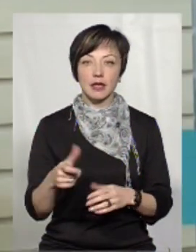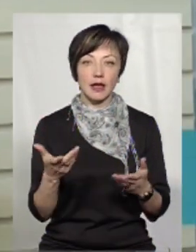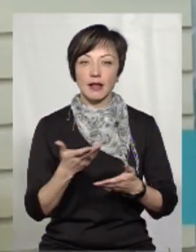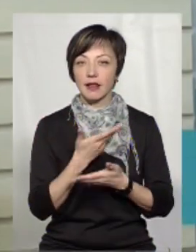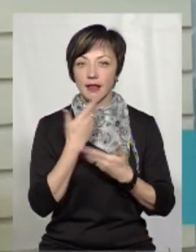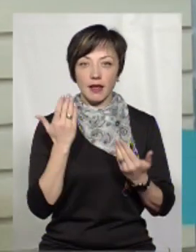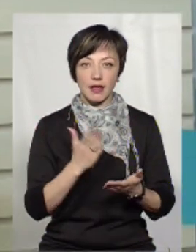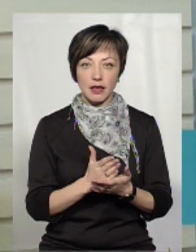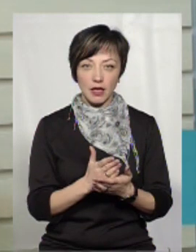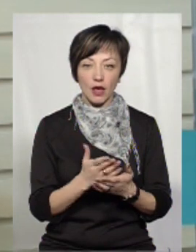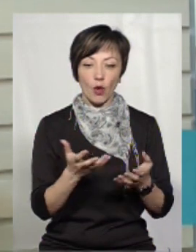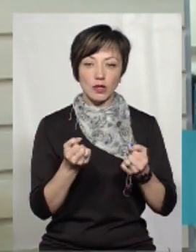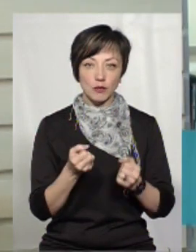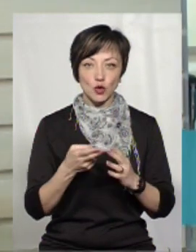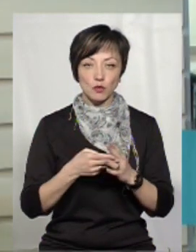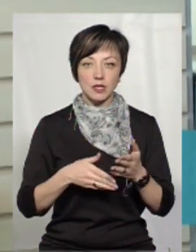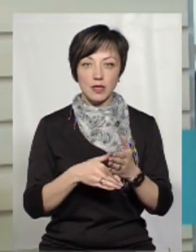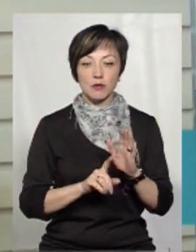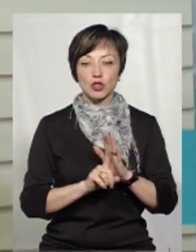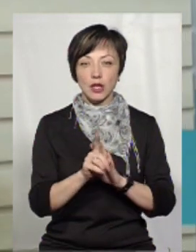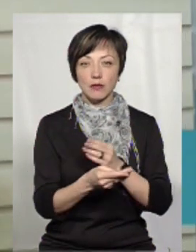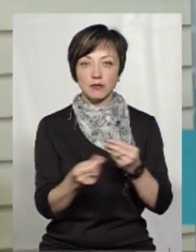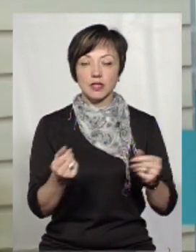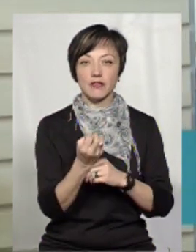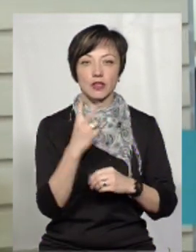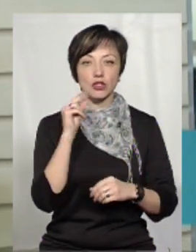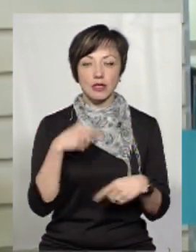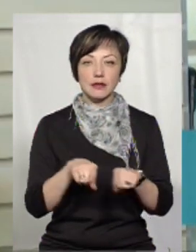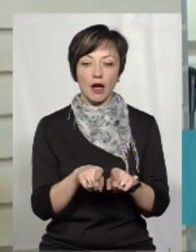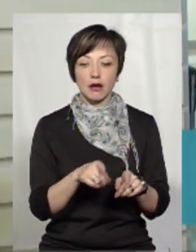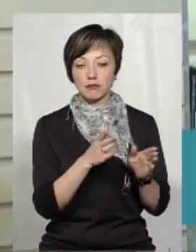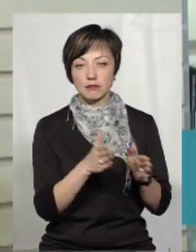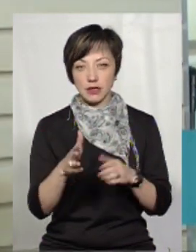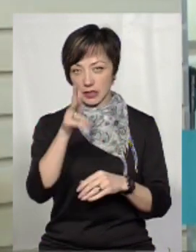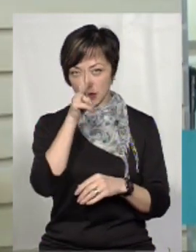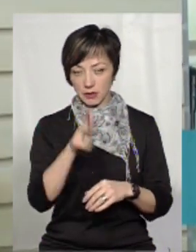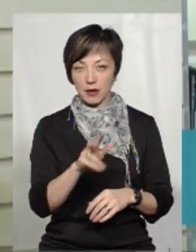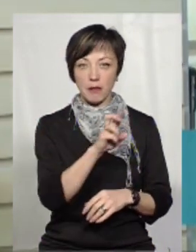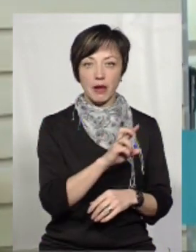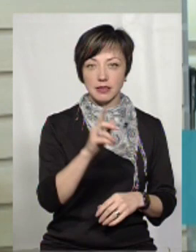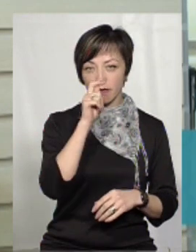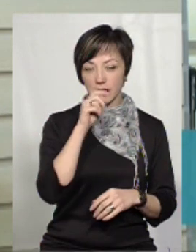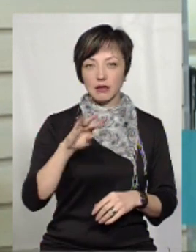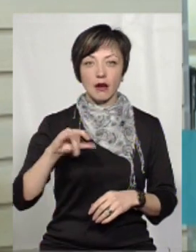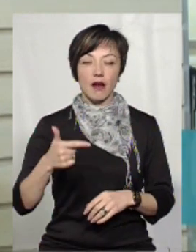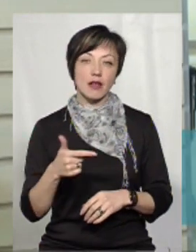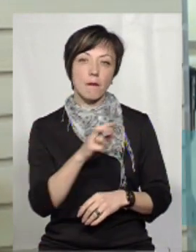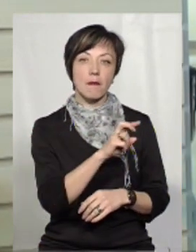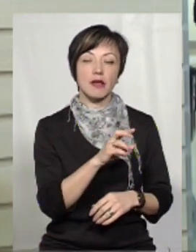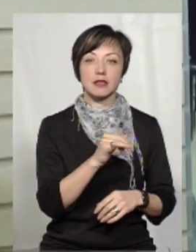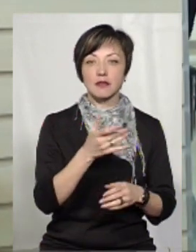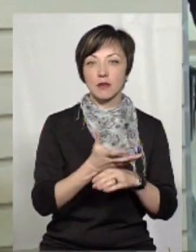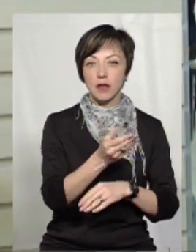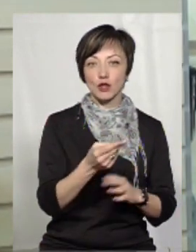субсидіантами, здійснюються з 12 числа. І так буде здійснюватись поспіль три місяці – березень, квітень, травень. В березні, власне,